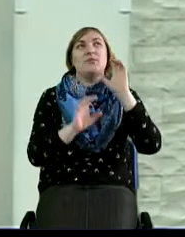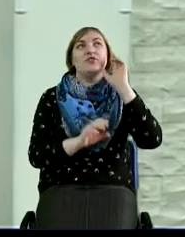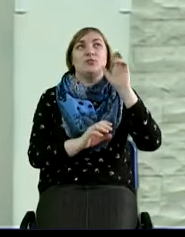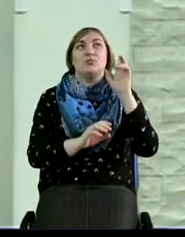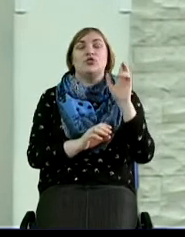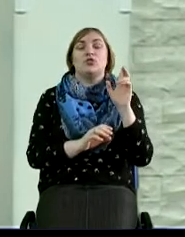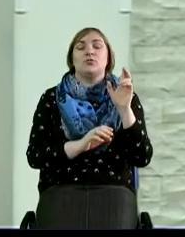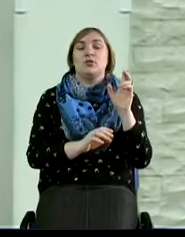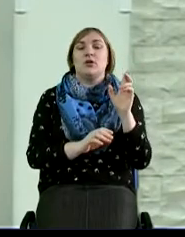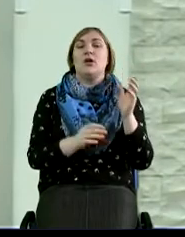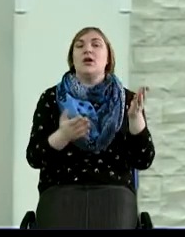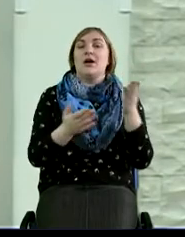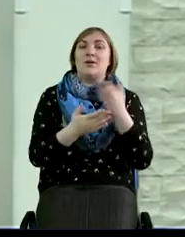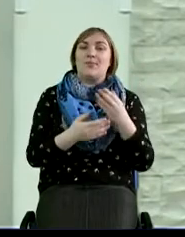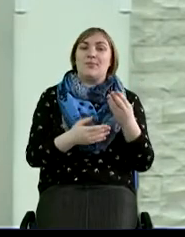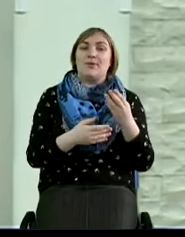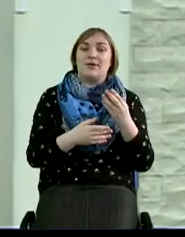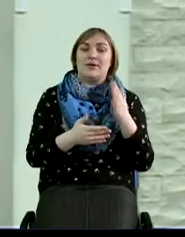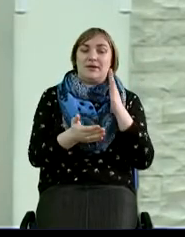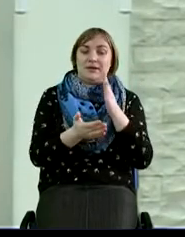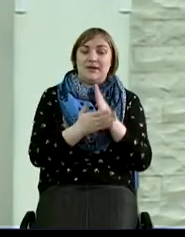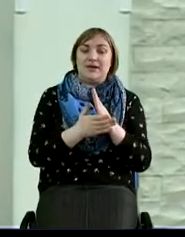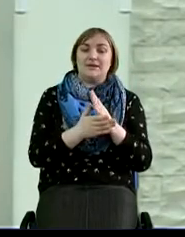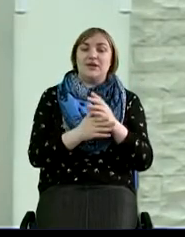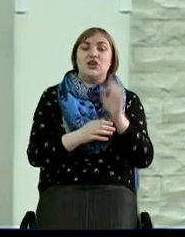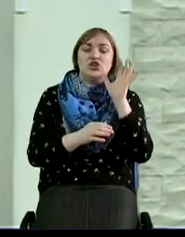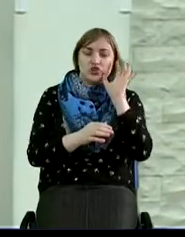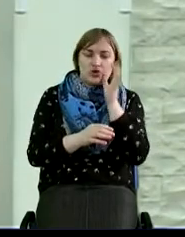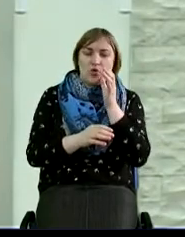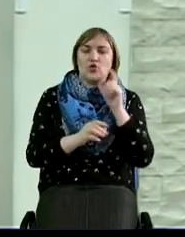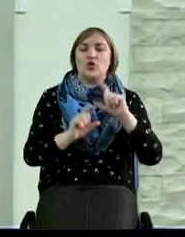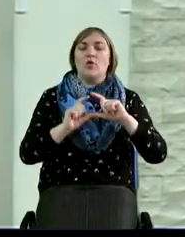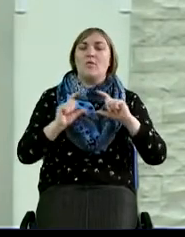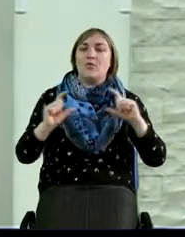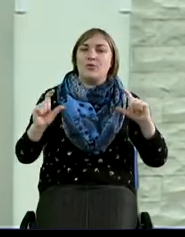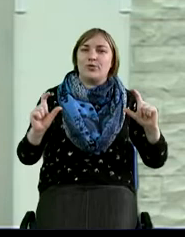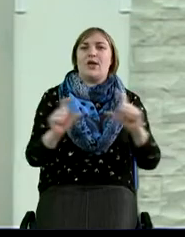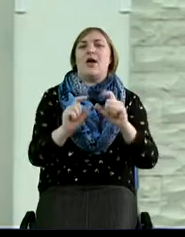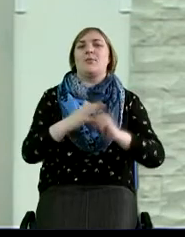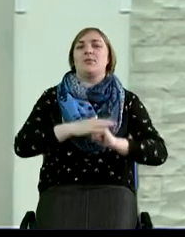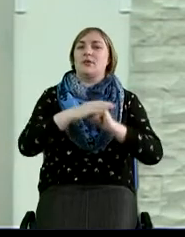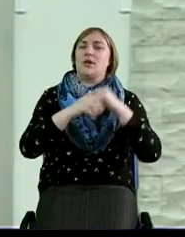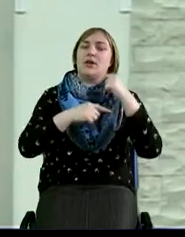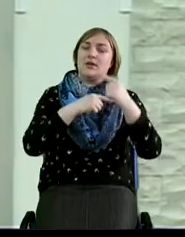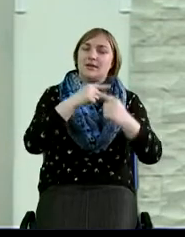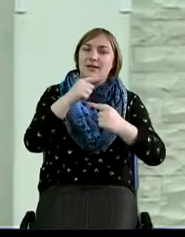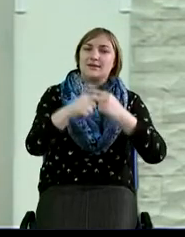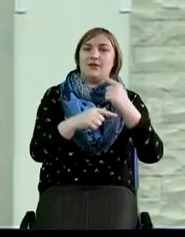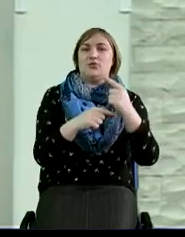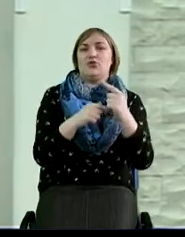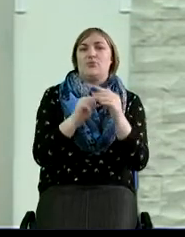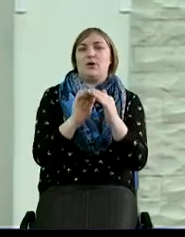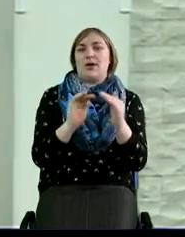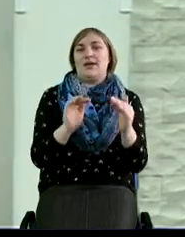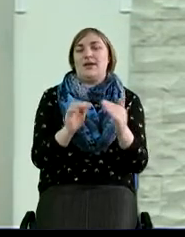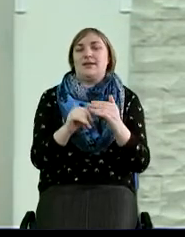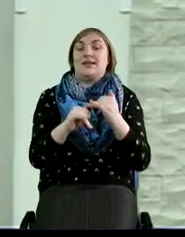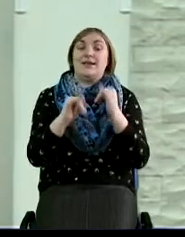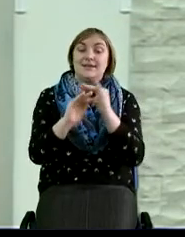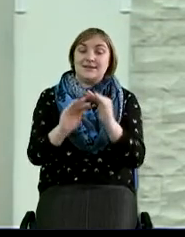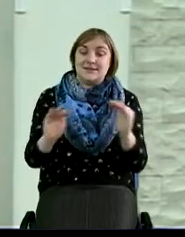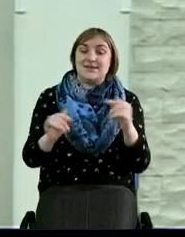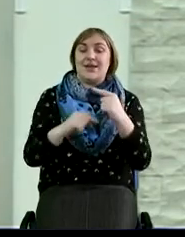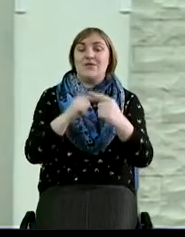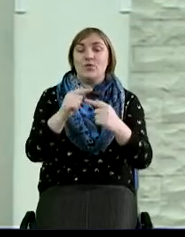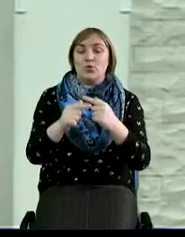закладываем серьезный большой фундамент для следующего поколения, для следующего нашего потомства,